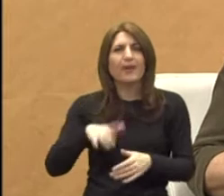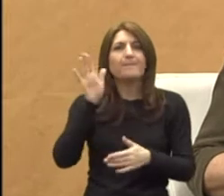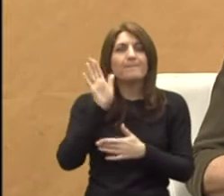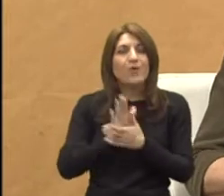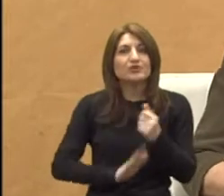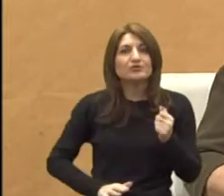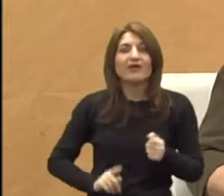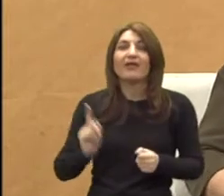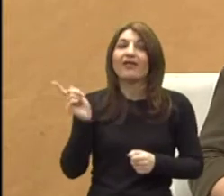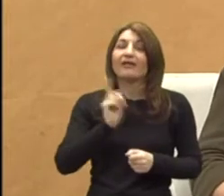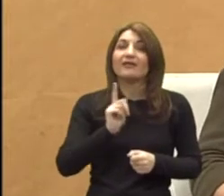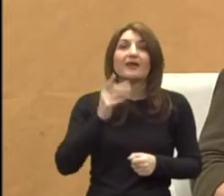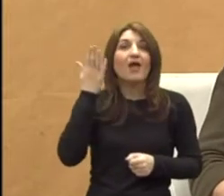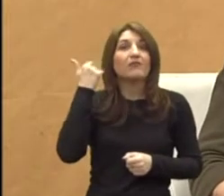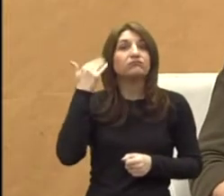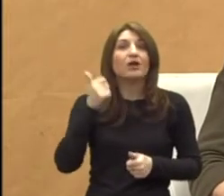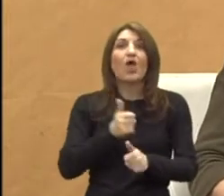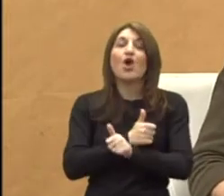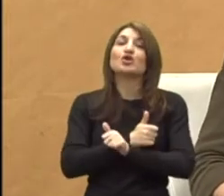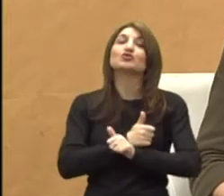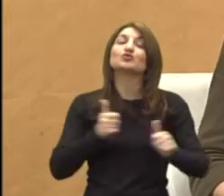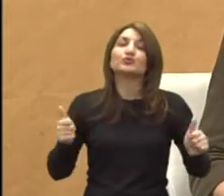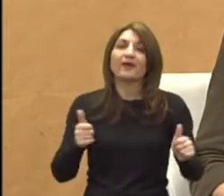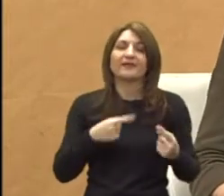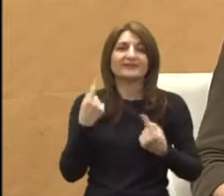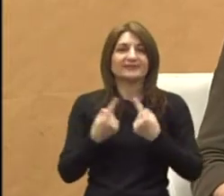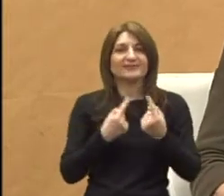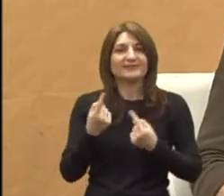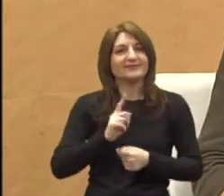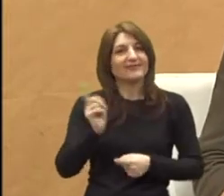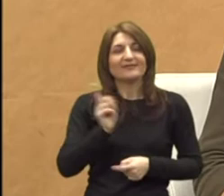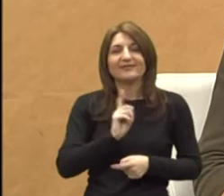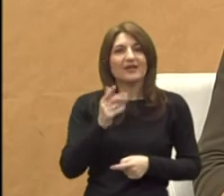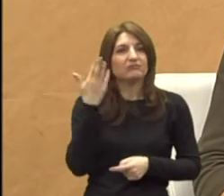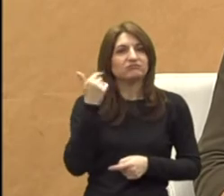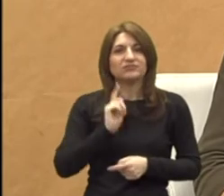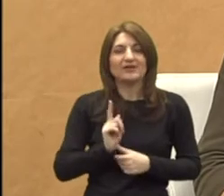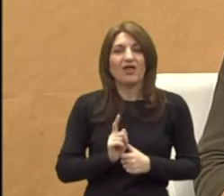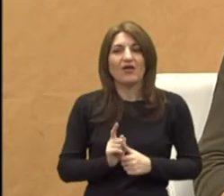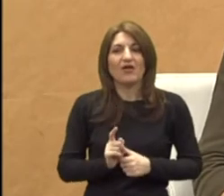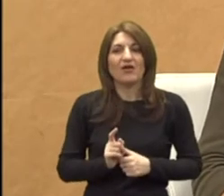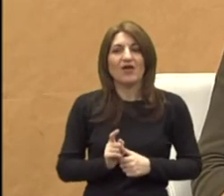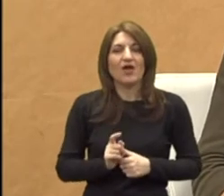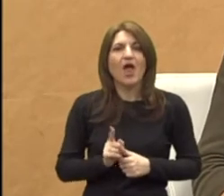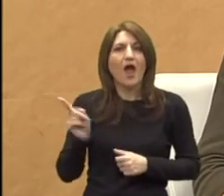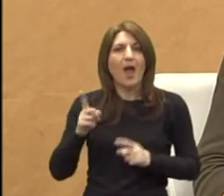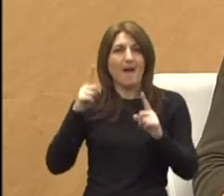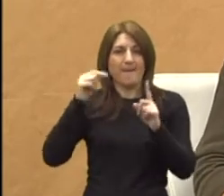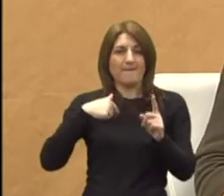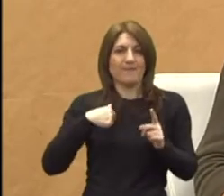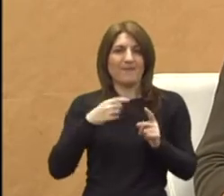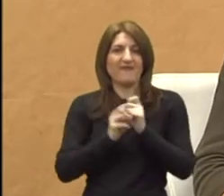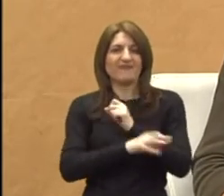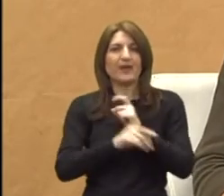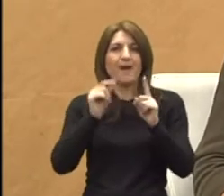nije baš bila tako idilična svika. da to ja mislim. Nije, niti u potočnici nisu svi